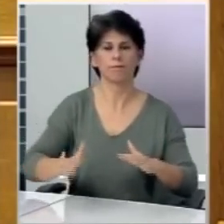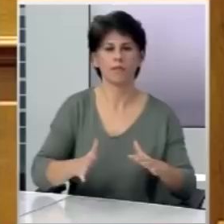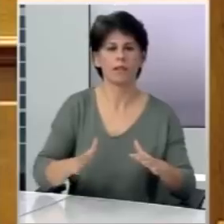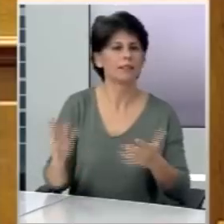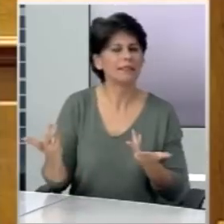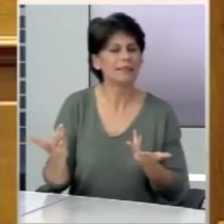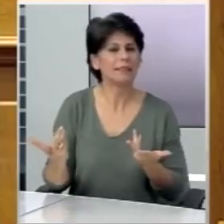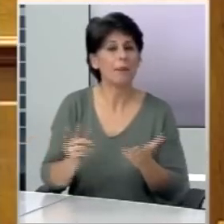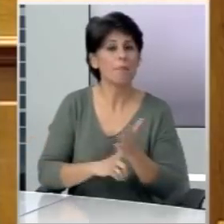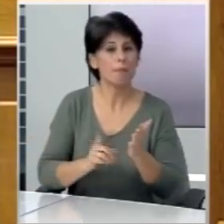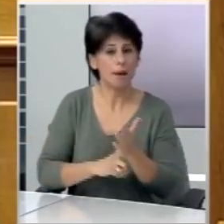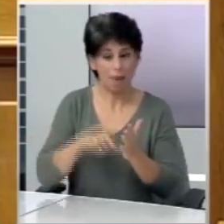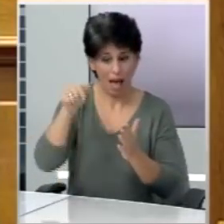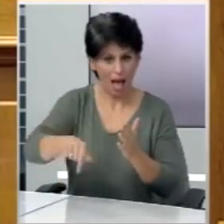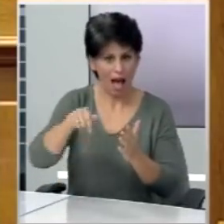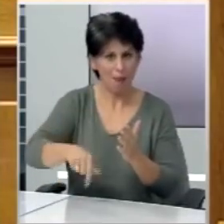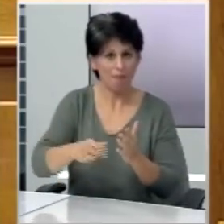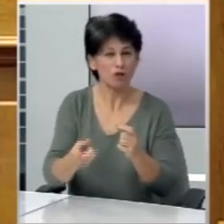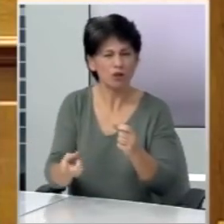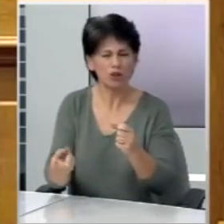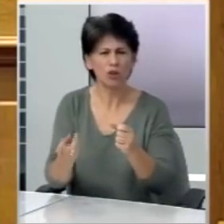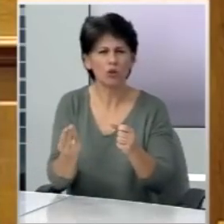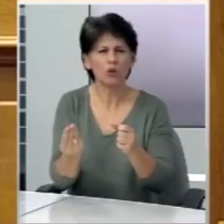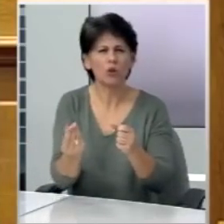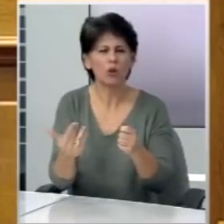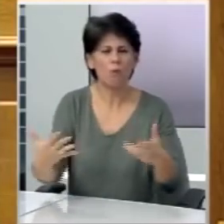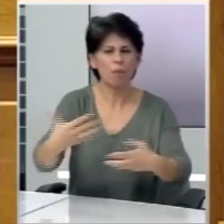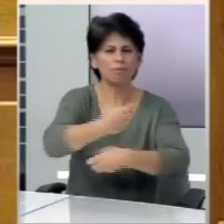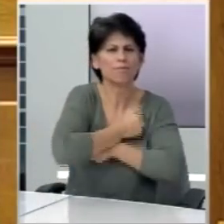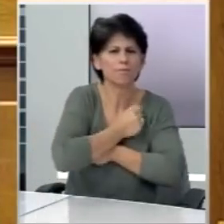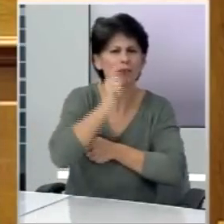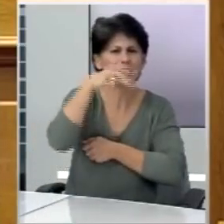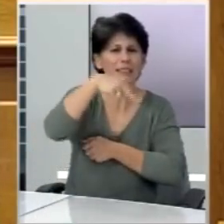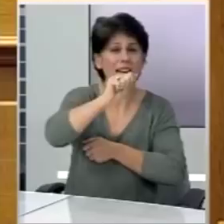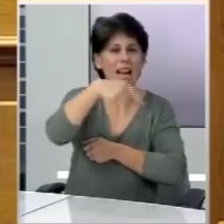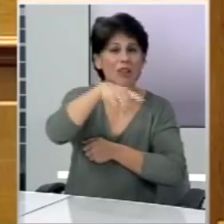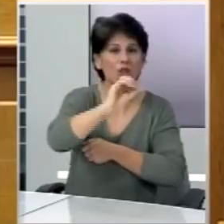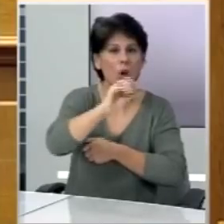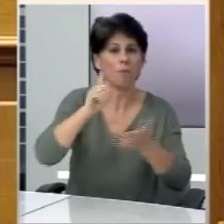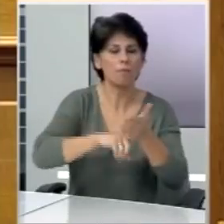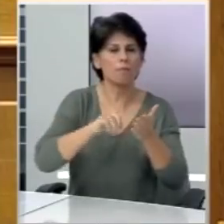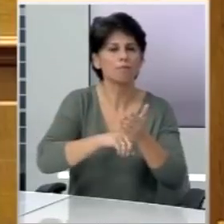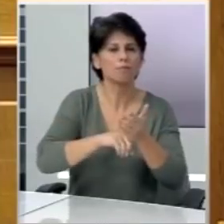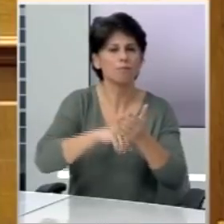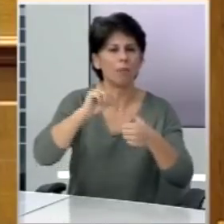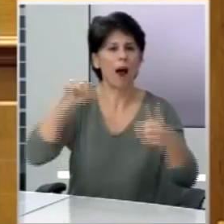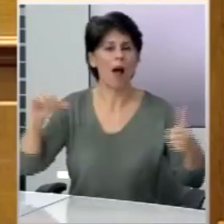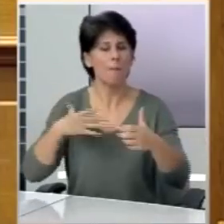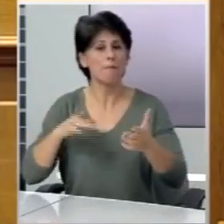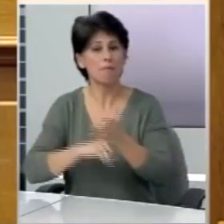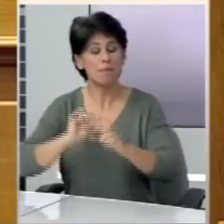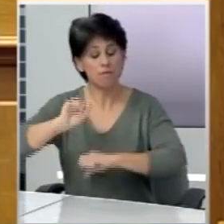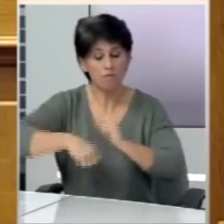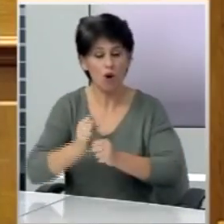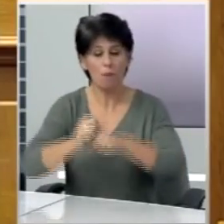απεγκλωβισμός από αυτόν το θανατηφόρο εναγκαλισμό του ΝΑΤΟ. Είναι υπάλλη για να κλείσουν όλες οι βάσεις στη χώρα μας,